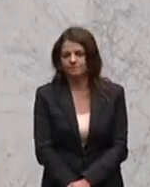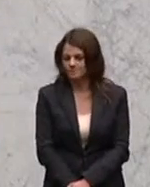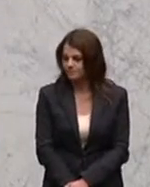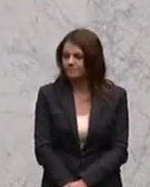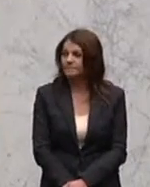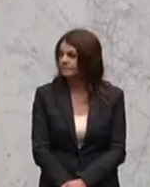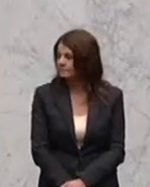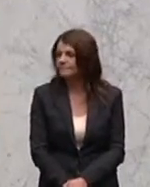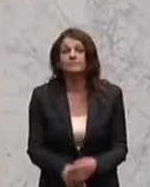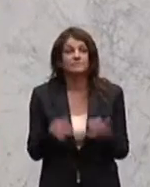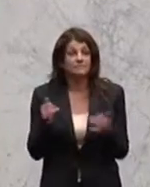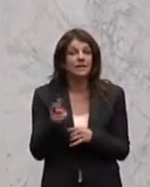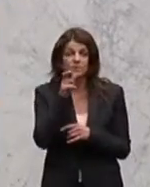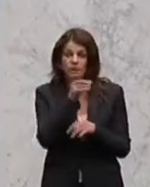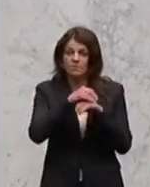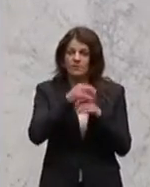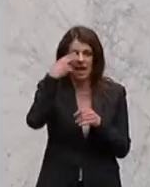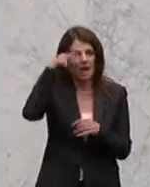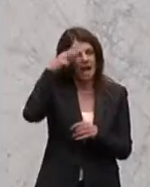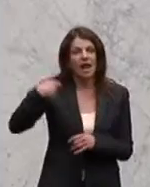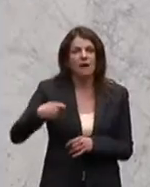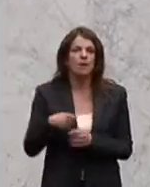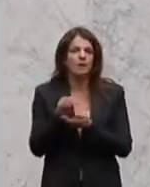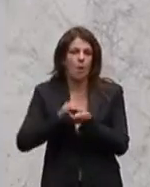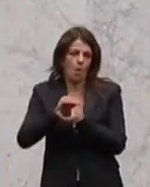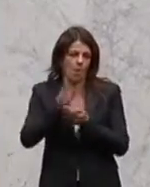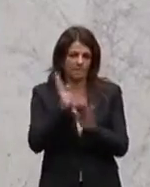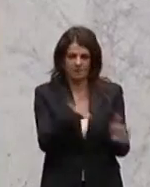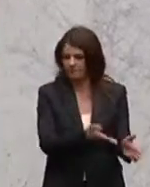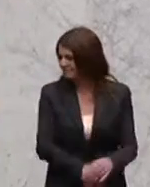Am Wort ist der Abgeordnete Magister Werner Kogler. Bitte schön, Herr Abgeordneter.